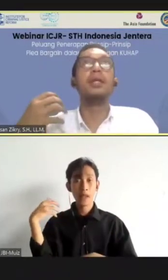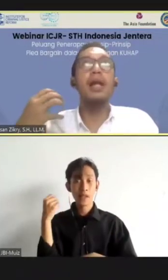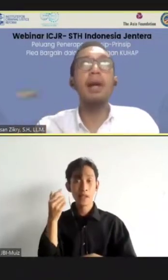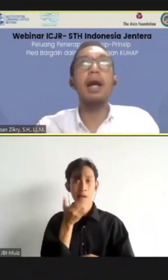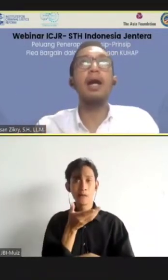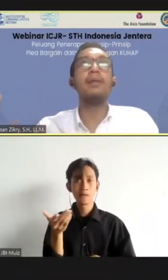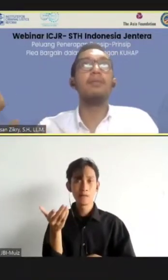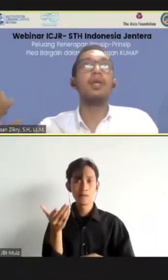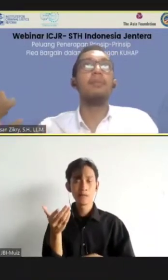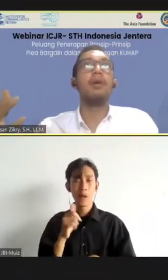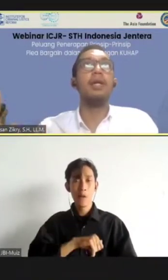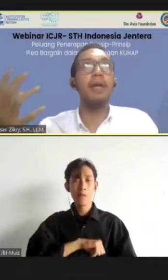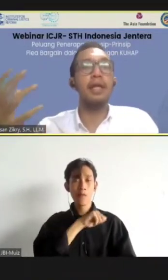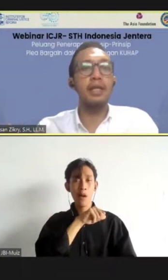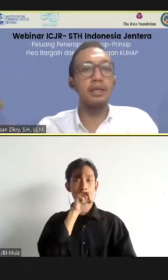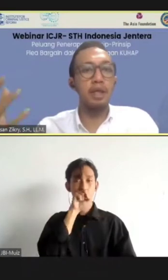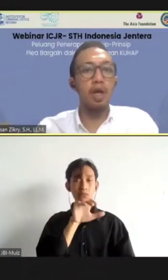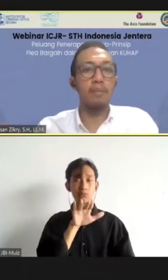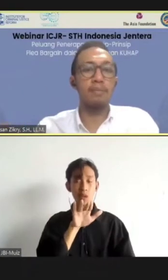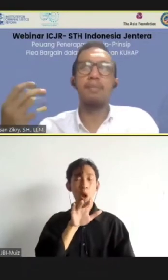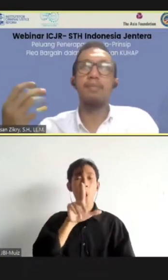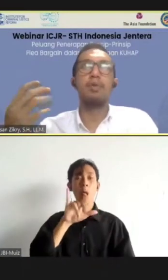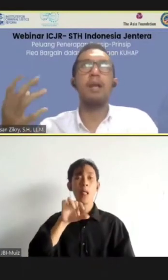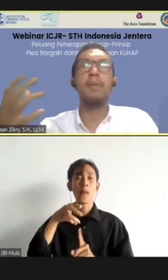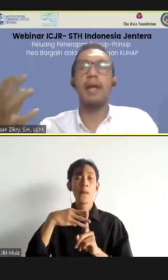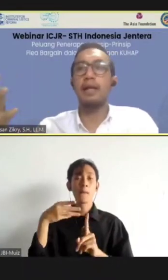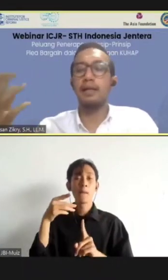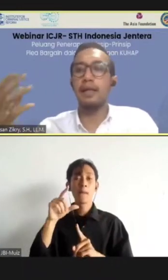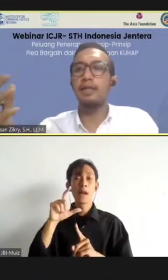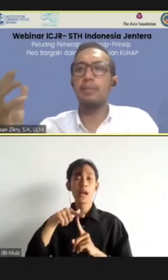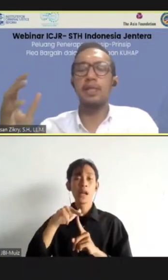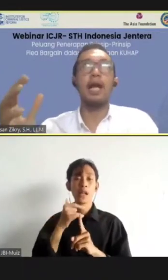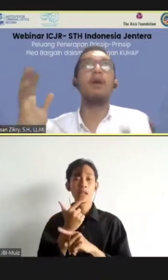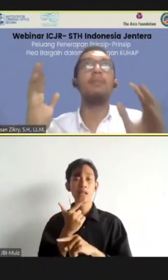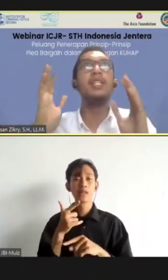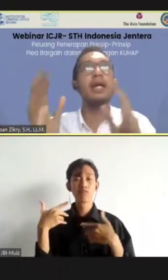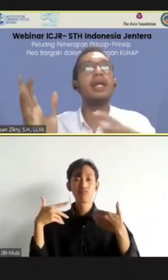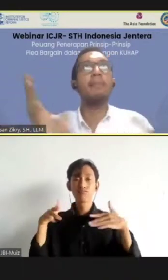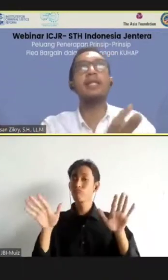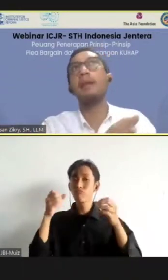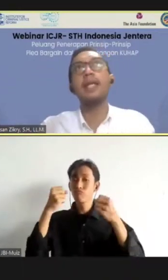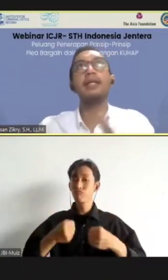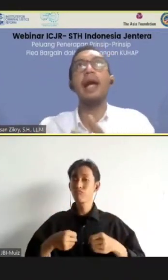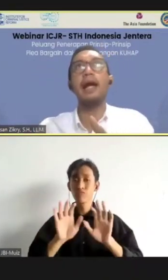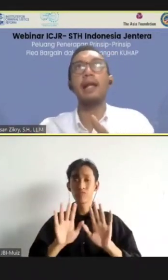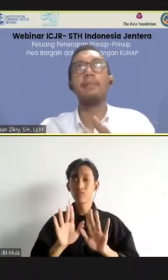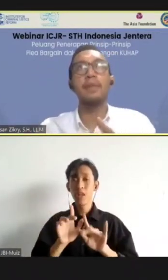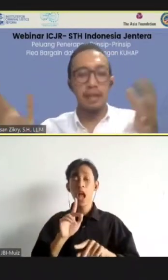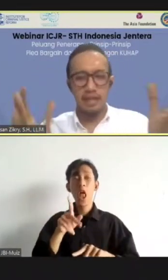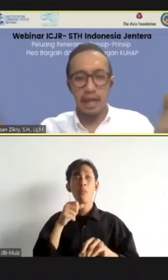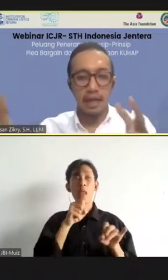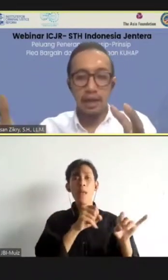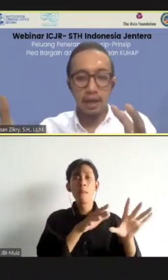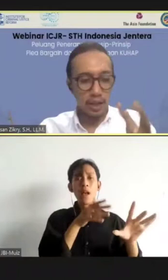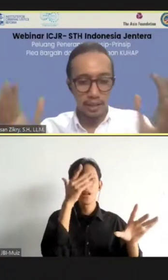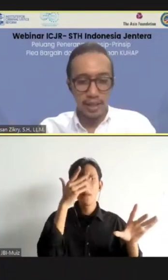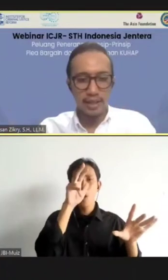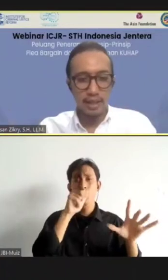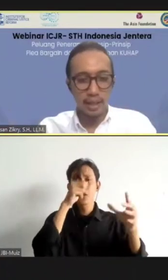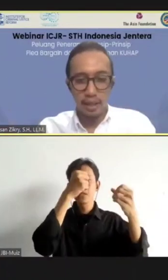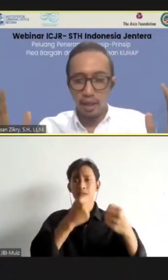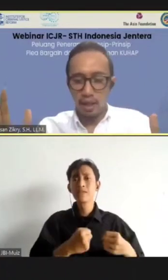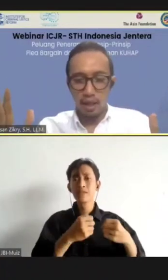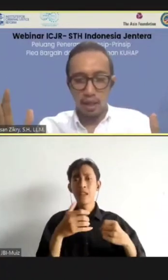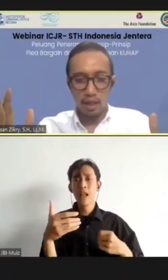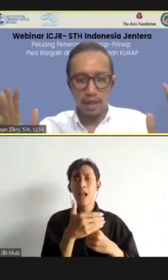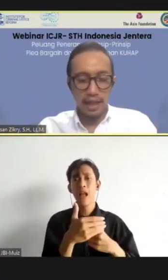dengan bangga menyebutkan bahwa liberty is the norm, bukan penahanan. Jadi kalau bisa dilepas, ngapain ditahan? Sedangkan kalau kita